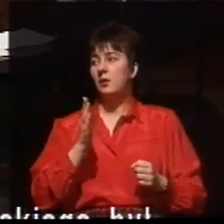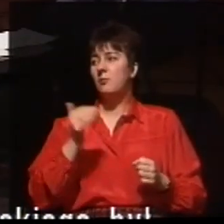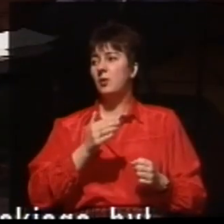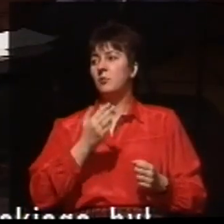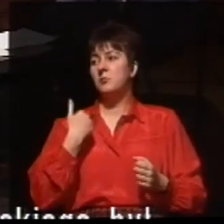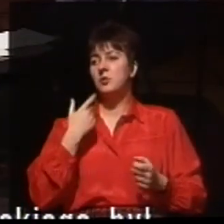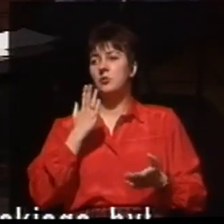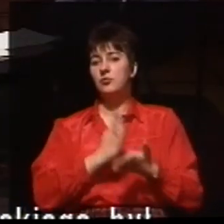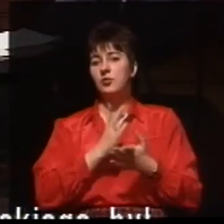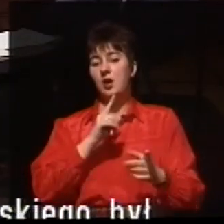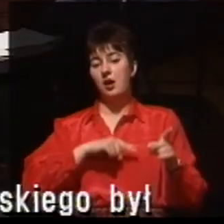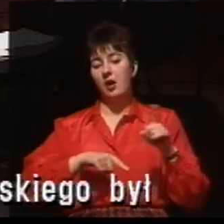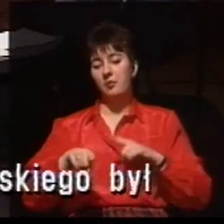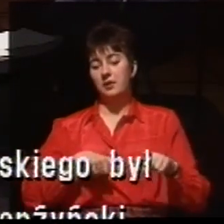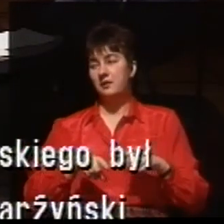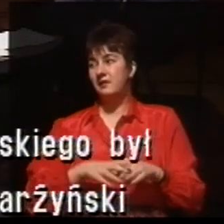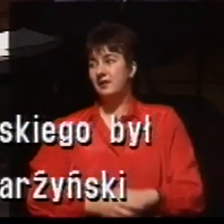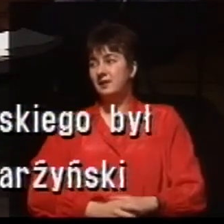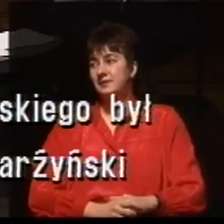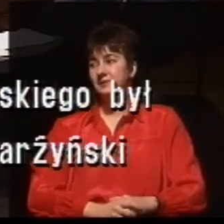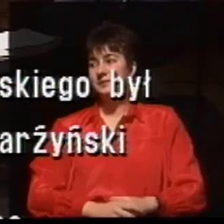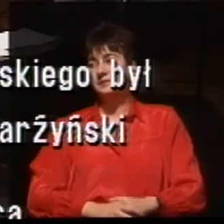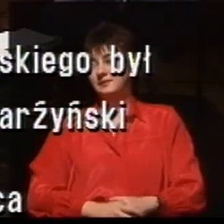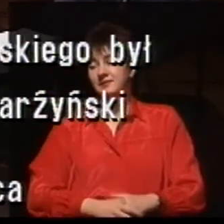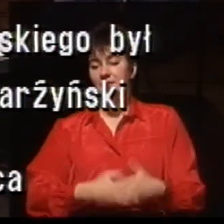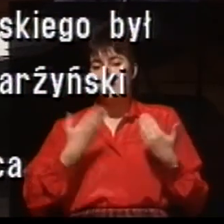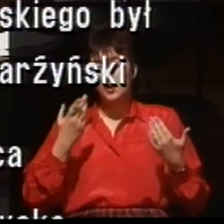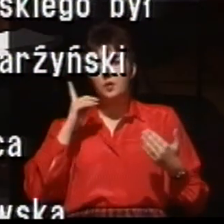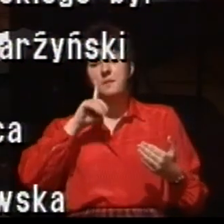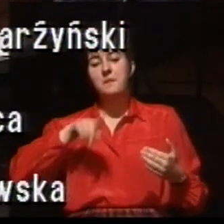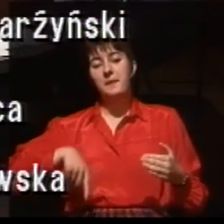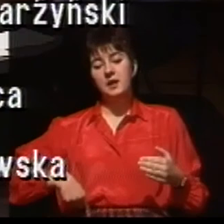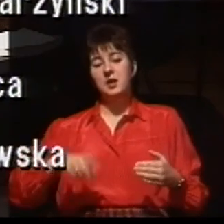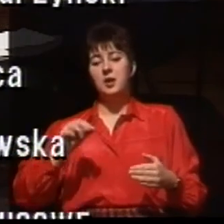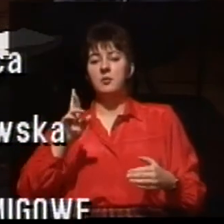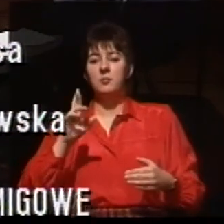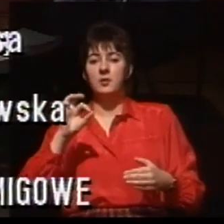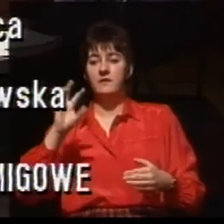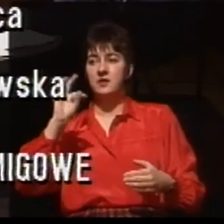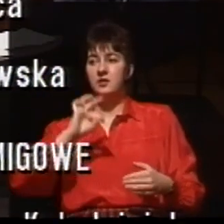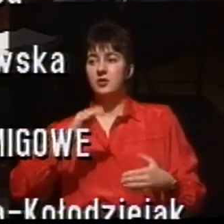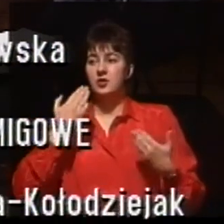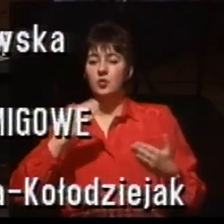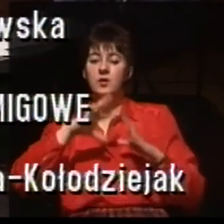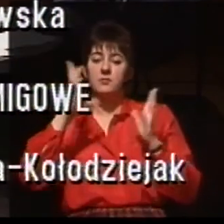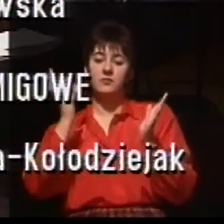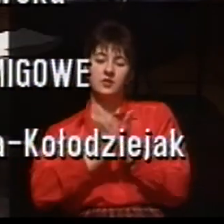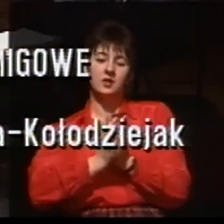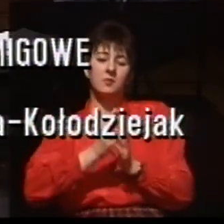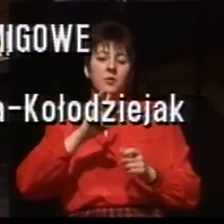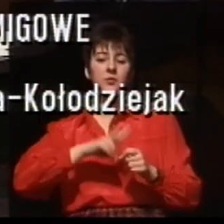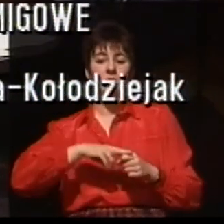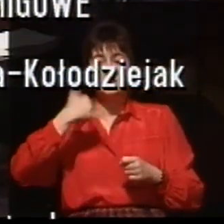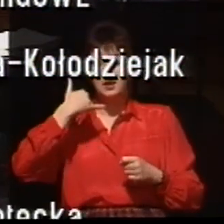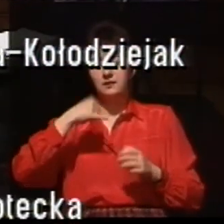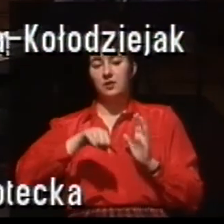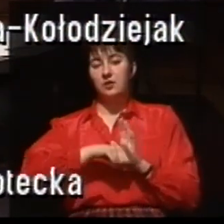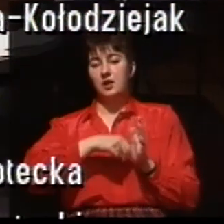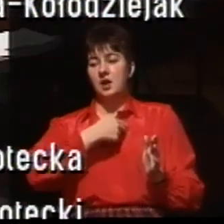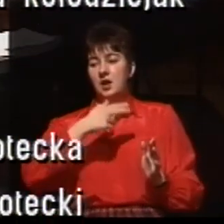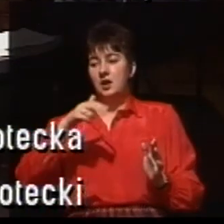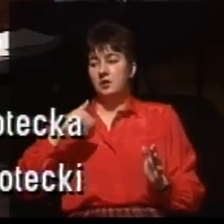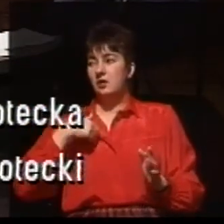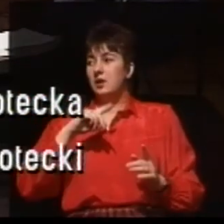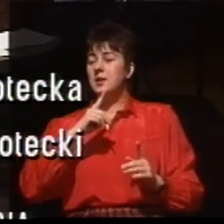Profesorze, dziękuję Pani Agnieszce, dziękuję Ci Renato, dziękuję wszystkim Państwu, którzy do nas zadzwonili. Z Panem